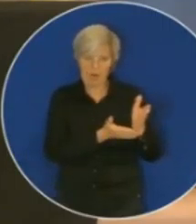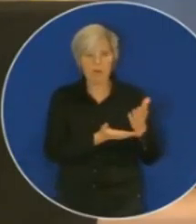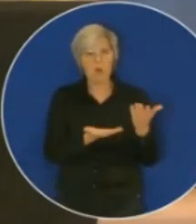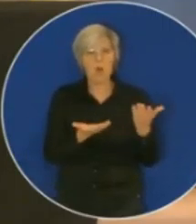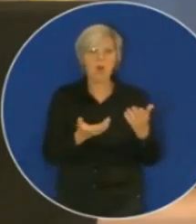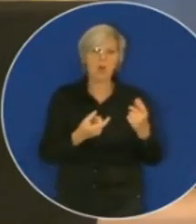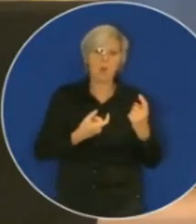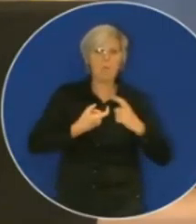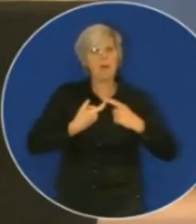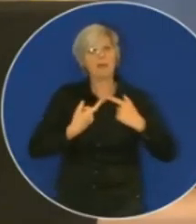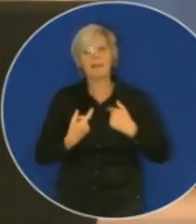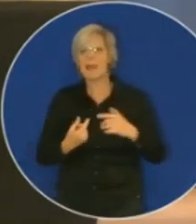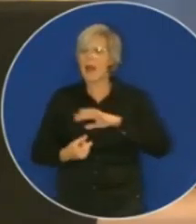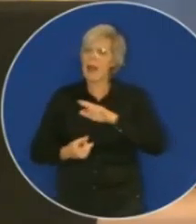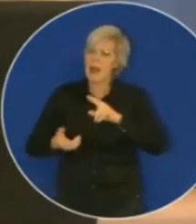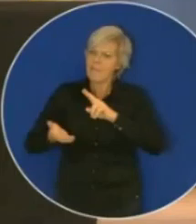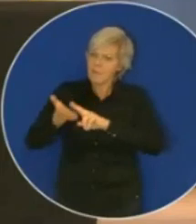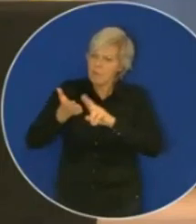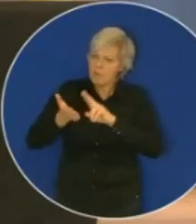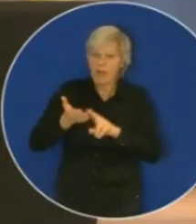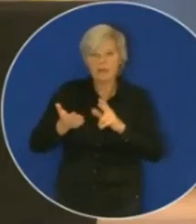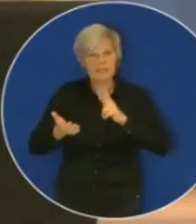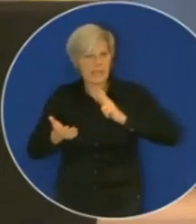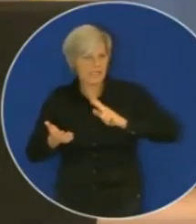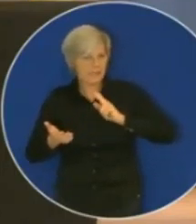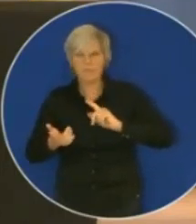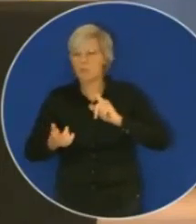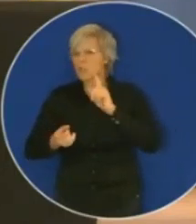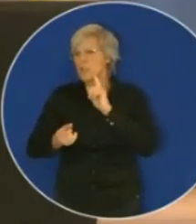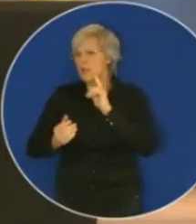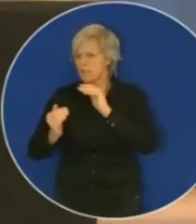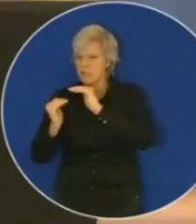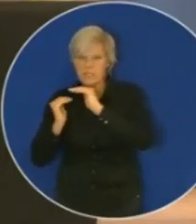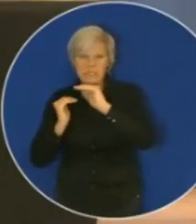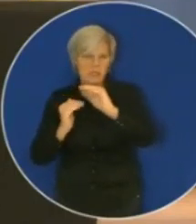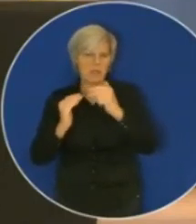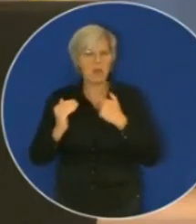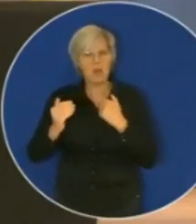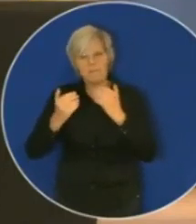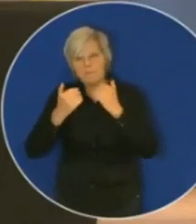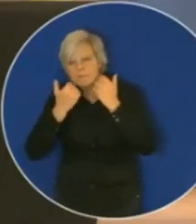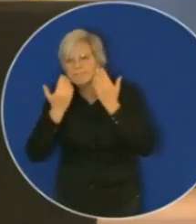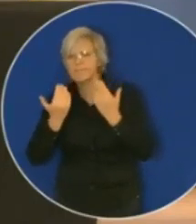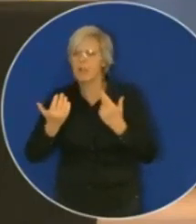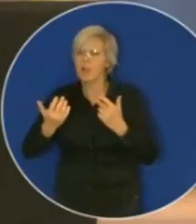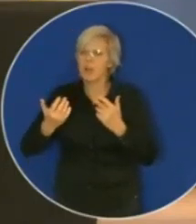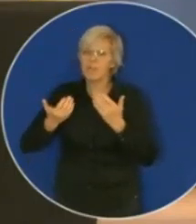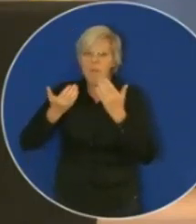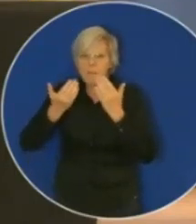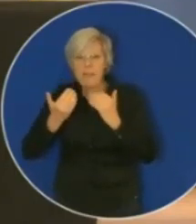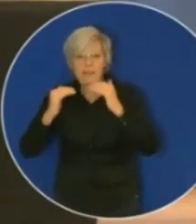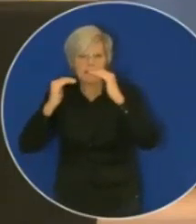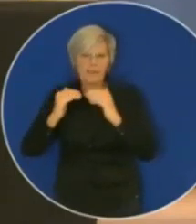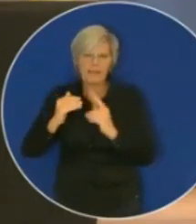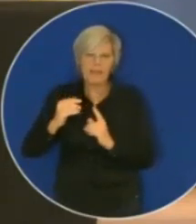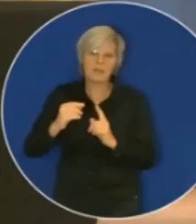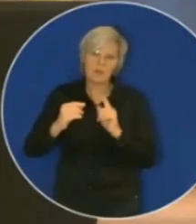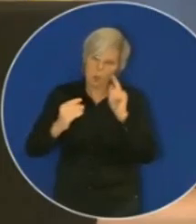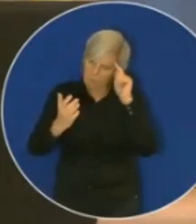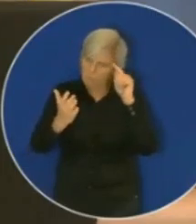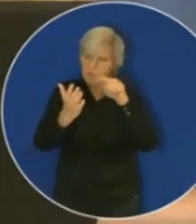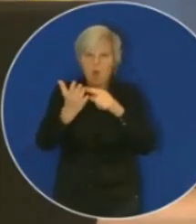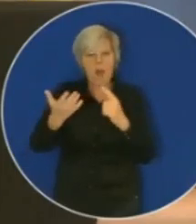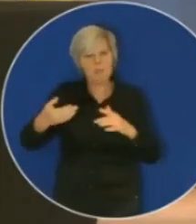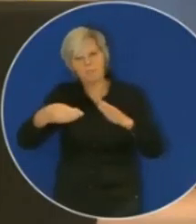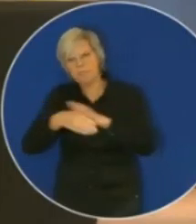alla förvaltningars ansvar för ständiga förbättringar så är det ju att uppfylla de planer och